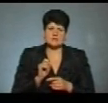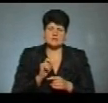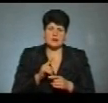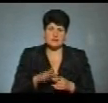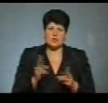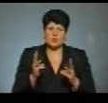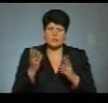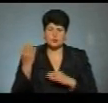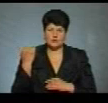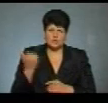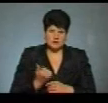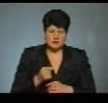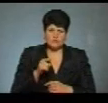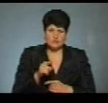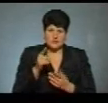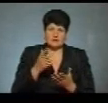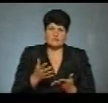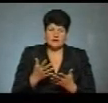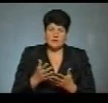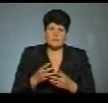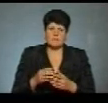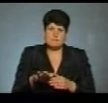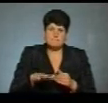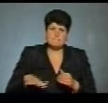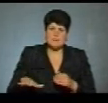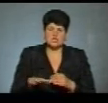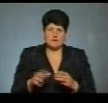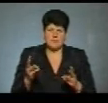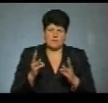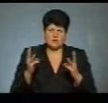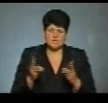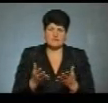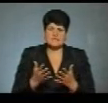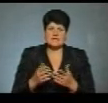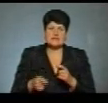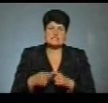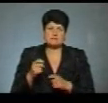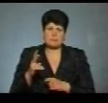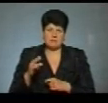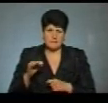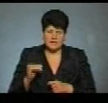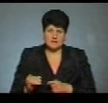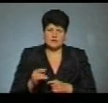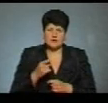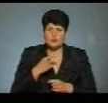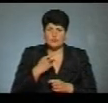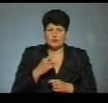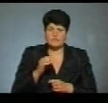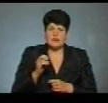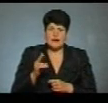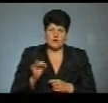горіли минулого тижня. Вони визначають масштаби пожежі та встановлюють збитки. Про це розповів начальник відділу екологічного контролю